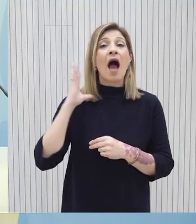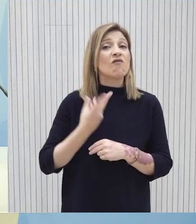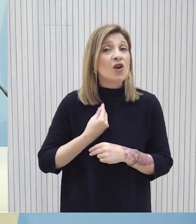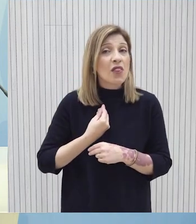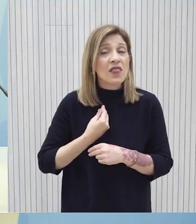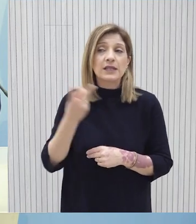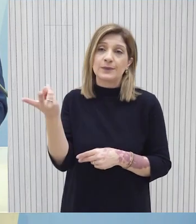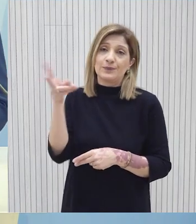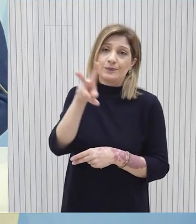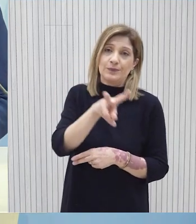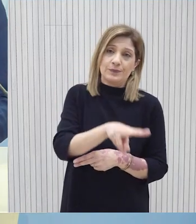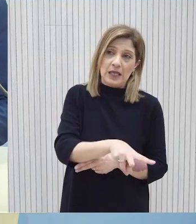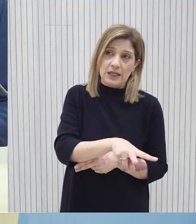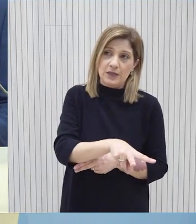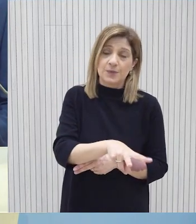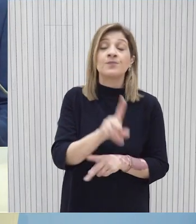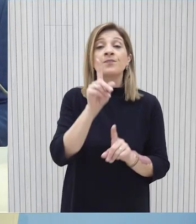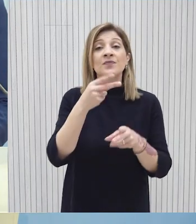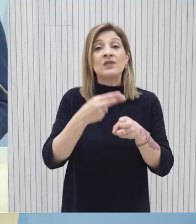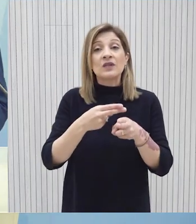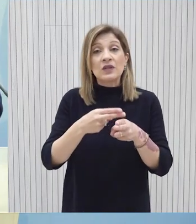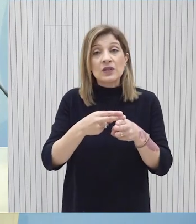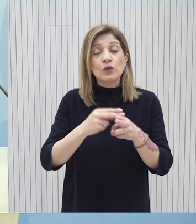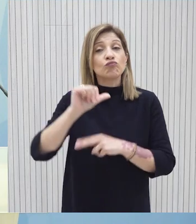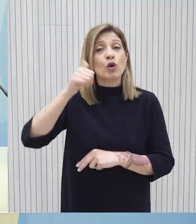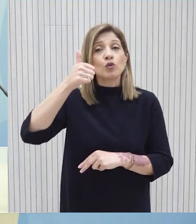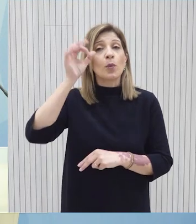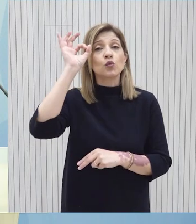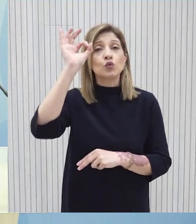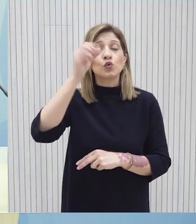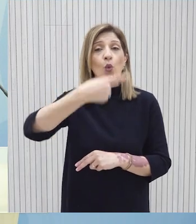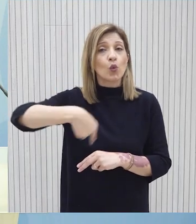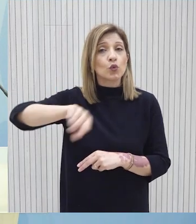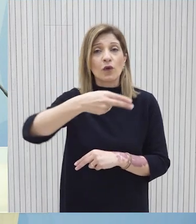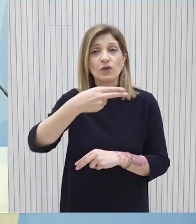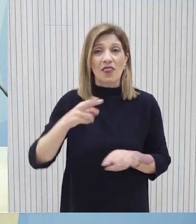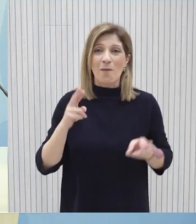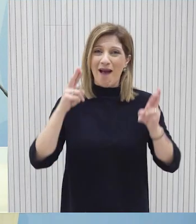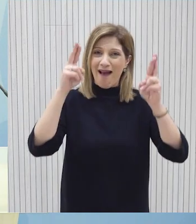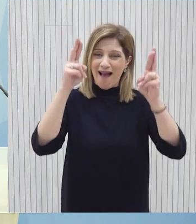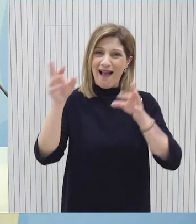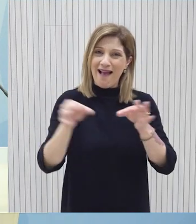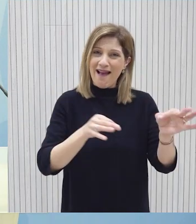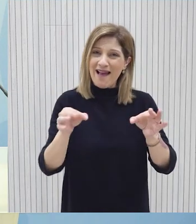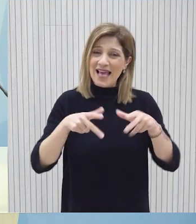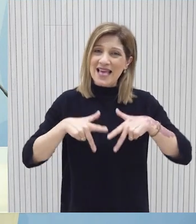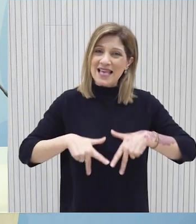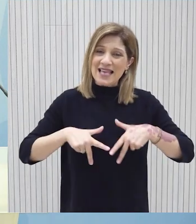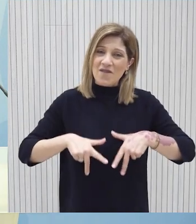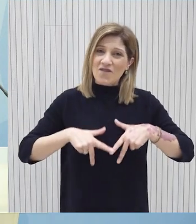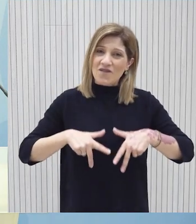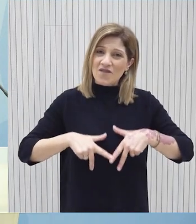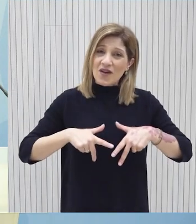Εκείνο το οποίο είναι ο βασικός ο πρωταρχικός στόχος του συνόλου του ενεργειακού σχεδιασμού της κυβέρνησης